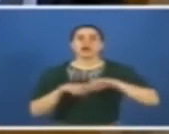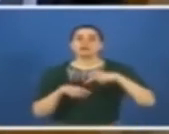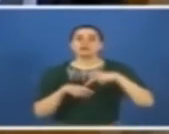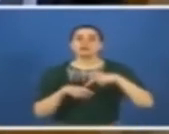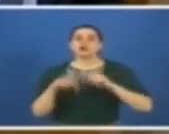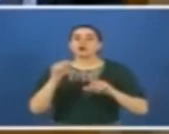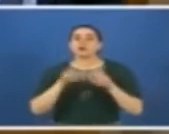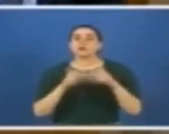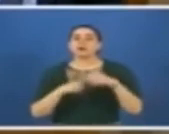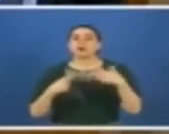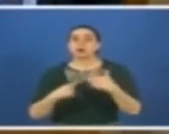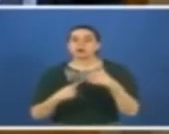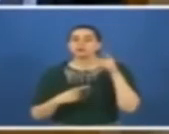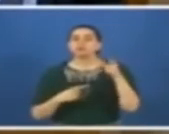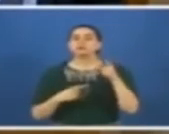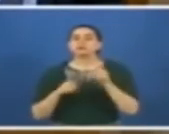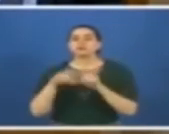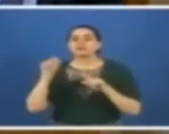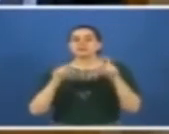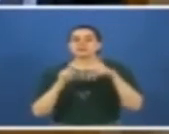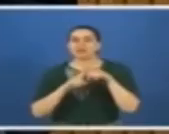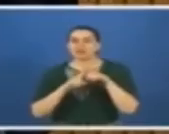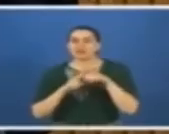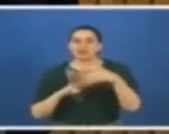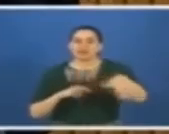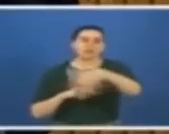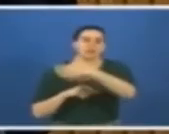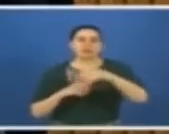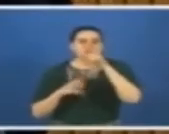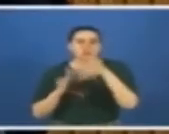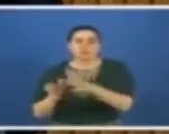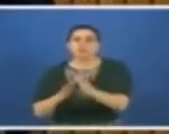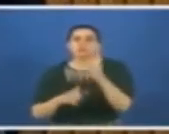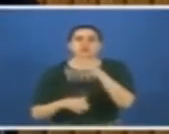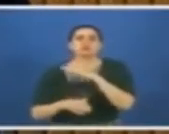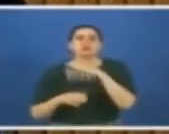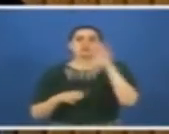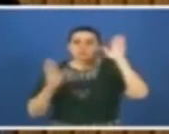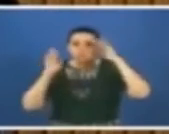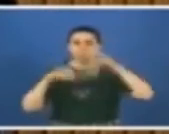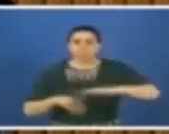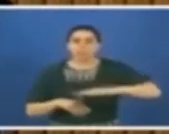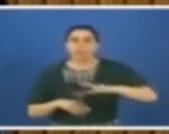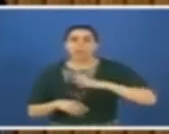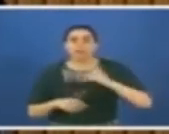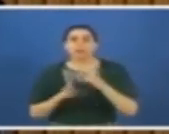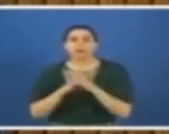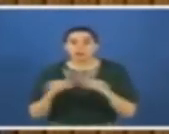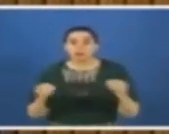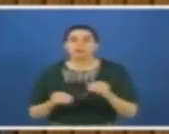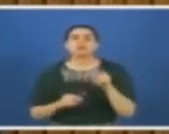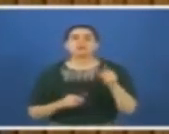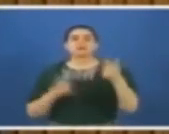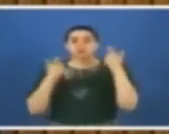Dicle'nin kenarında kaybolan bir koyundan kendisini sorumlu tutuyorsa, 700 şehitten kim